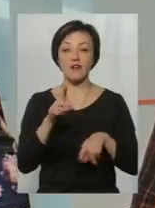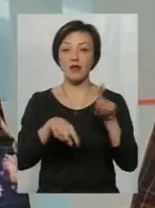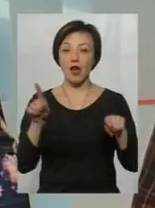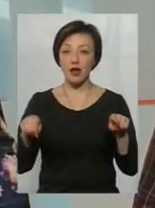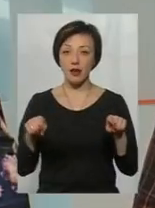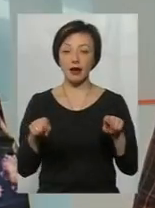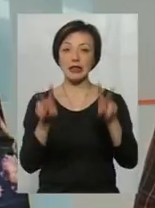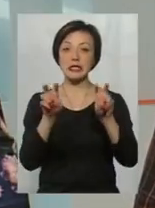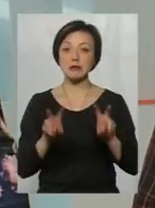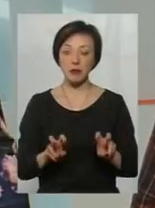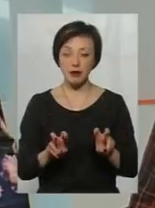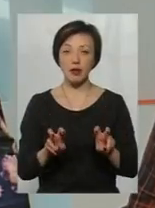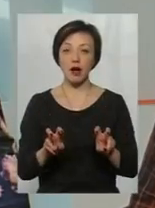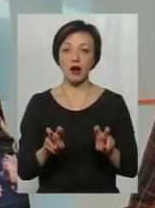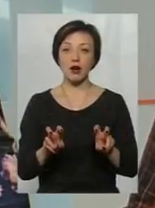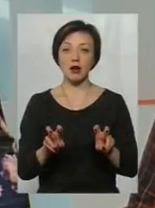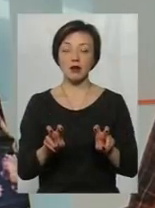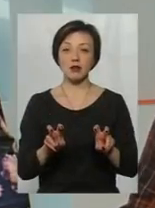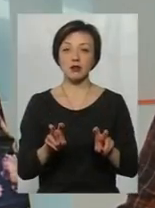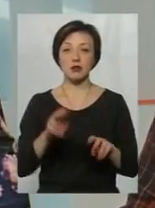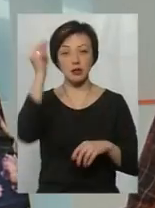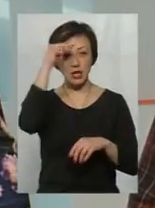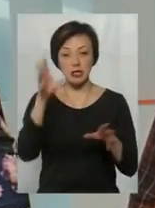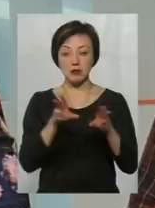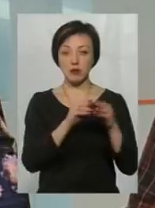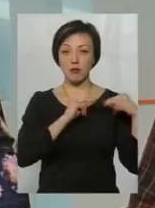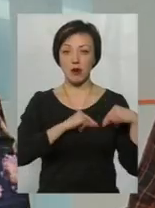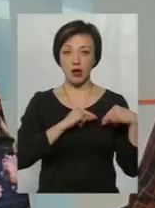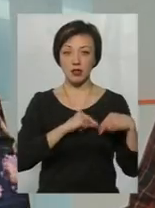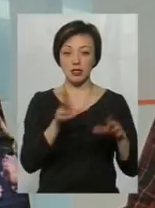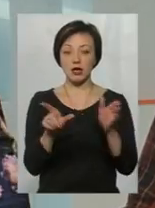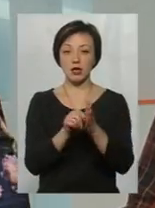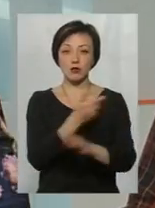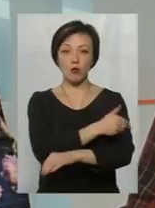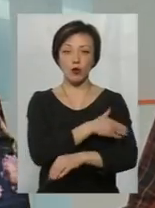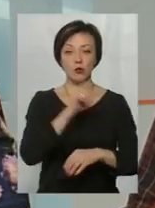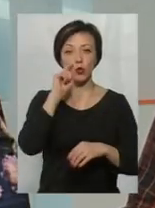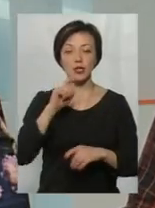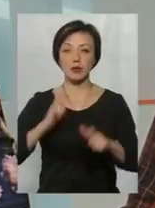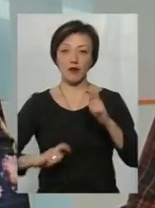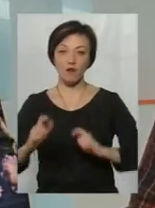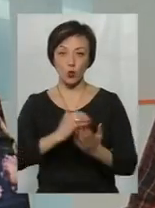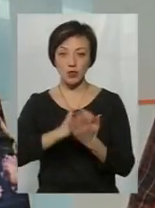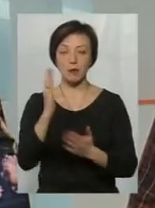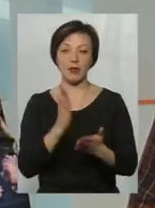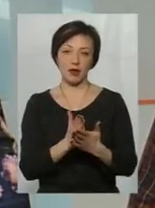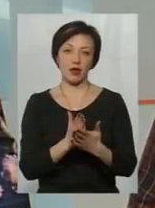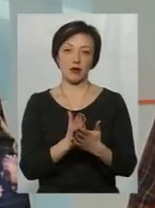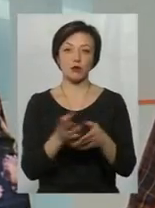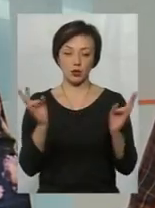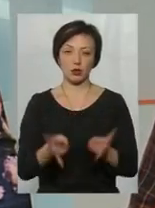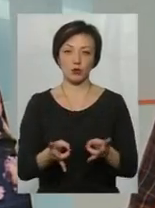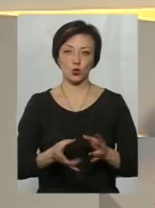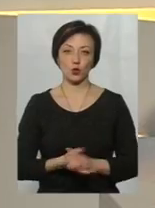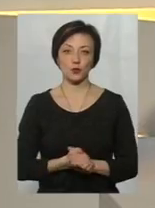дисциплінах співпраця така тісна з польськими і українськими вузами є дуже потрібна.